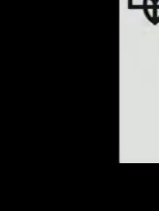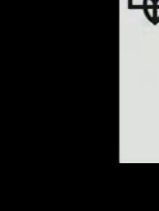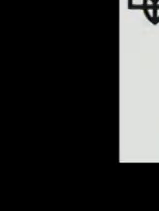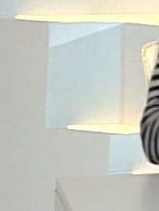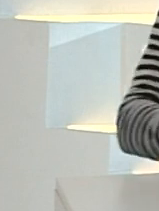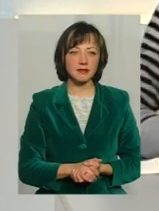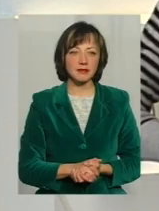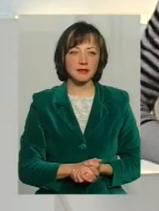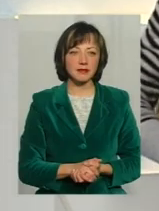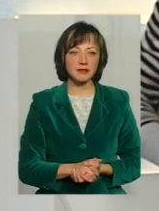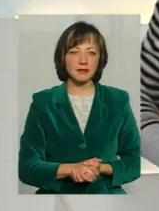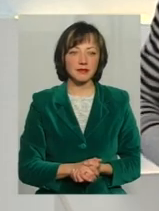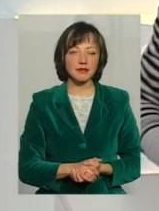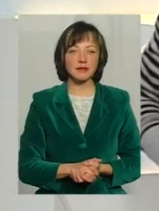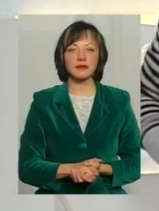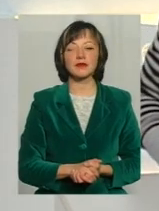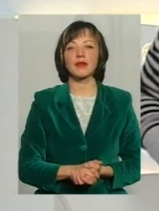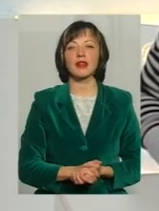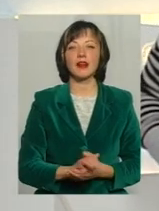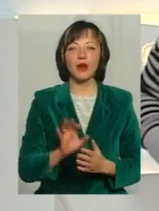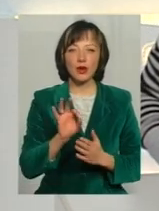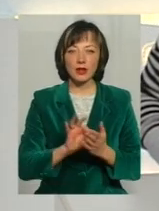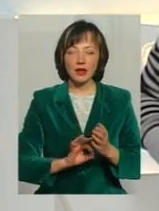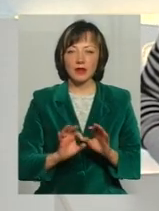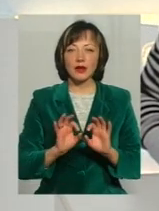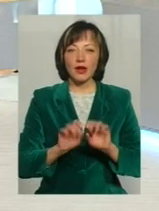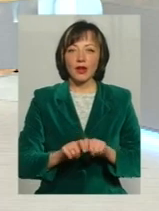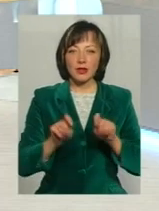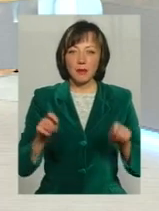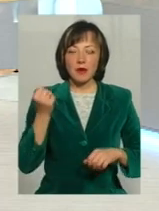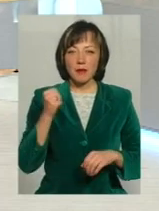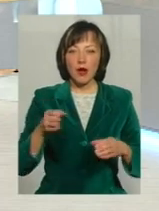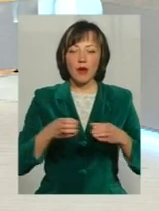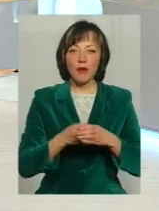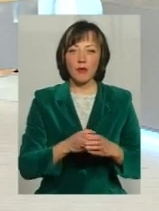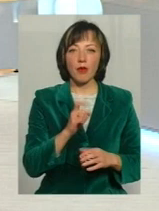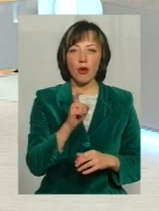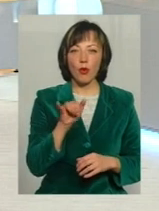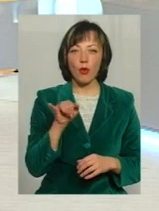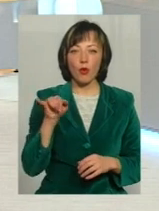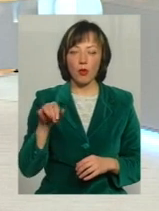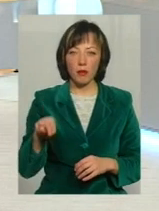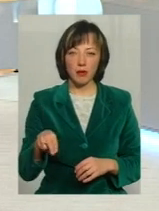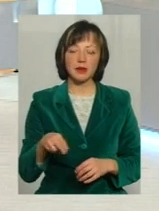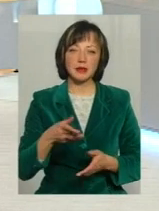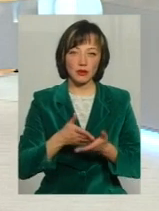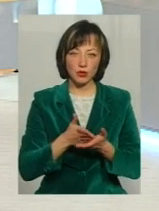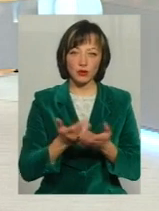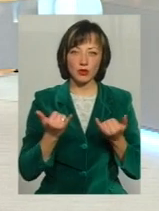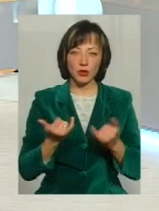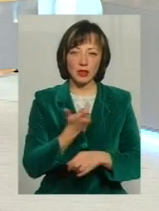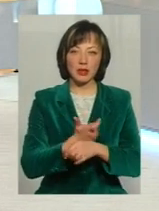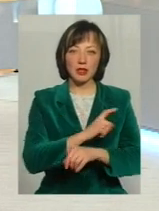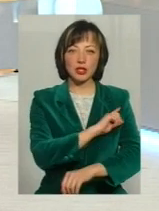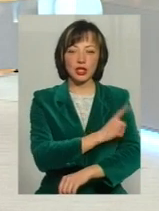Ну, одразу відповідаю, перемогла команда ХУПа Ну, дійсно, дійсно, заслужено всі насильніший вуз